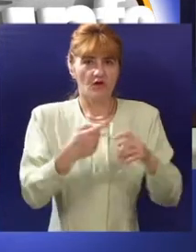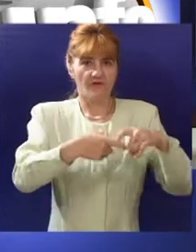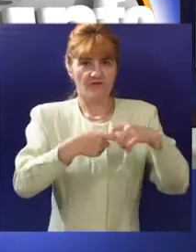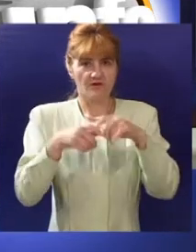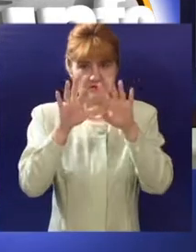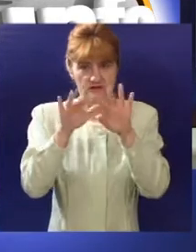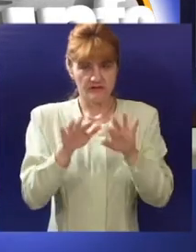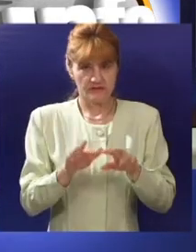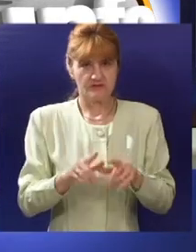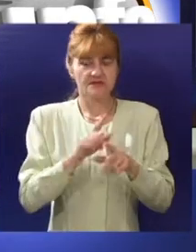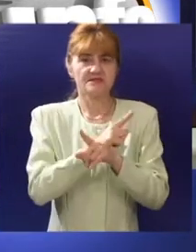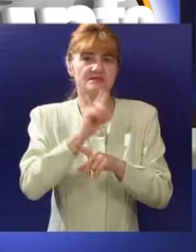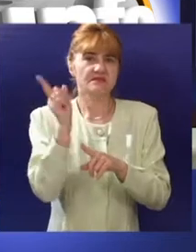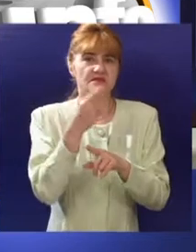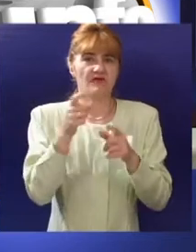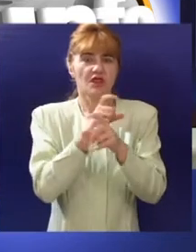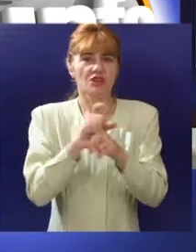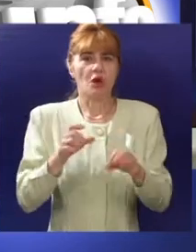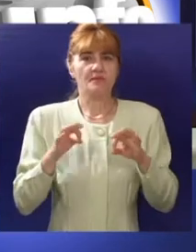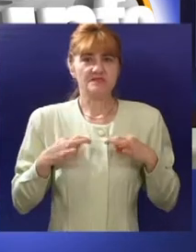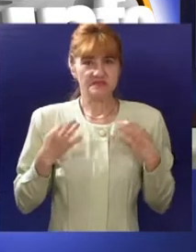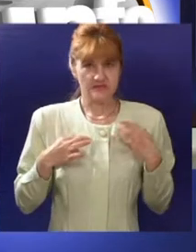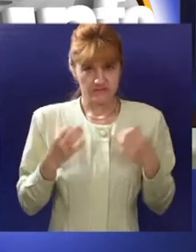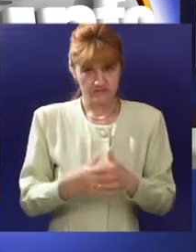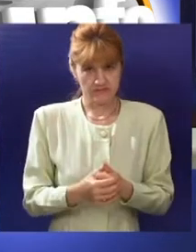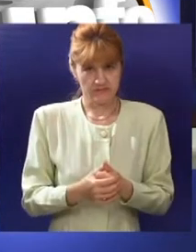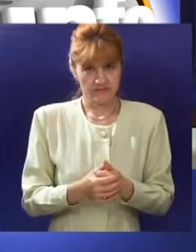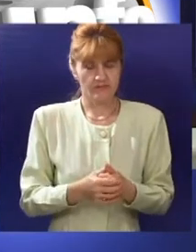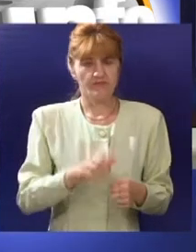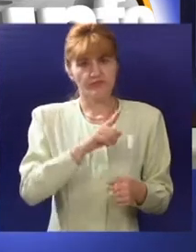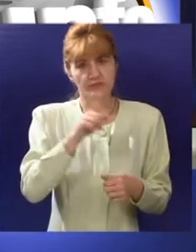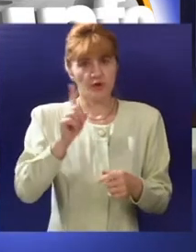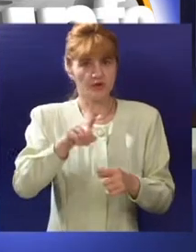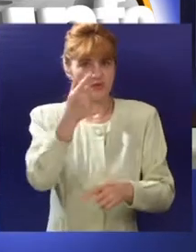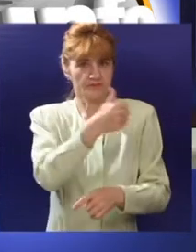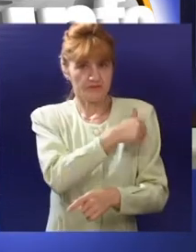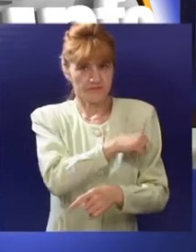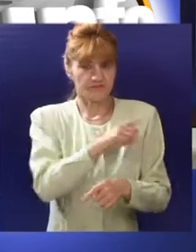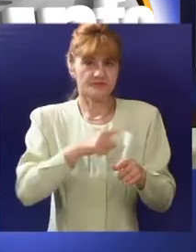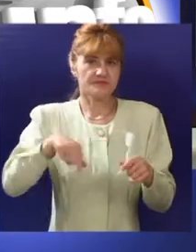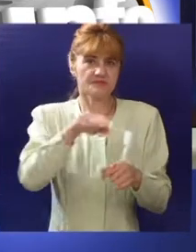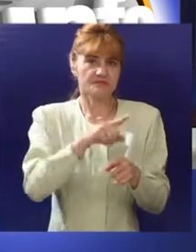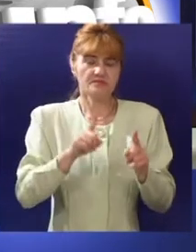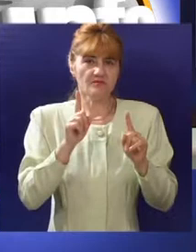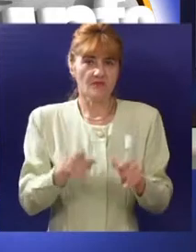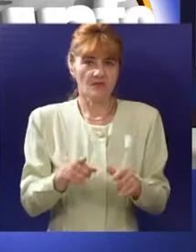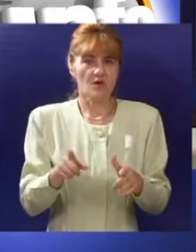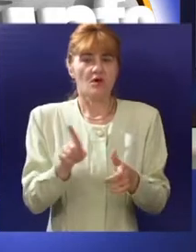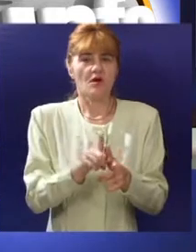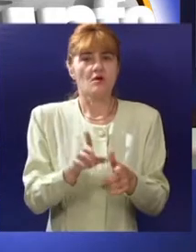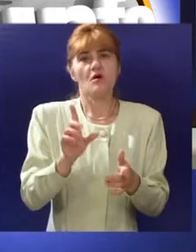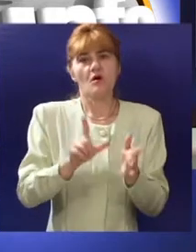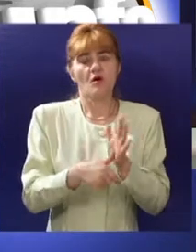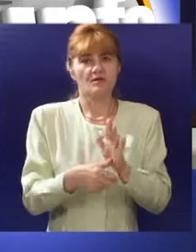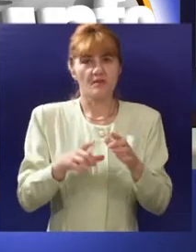povezivanje svih domova zdravlja i apoteka u Srbiji. Do tada stanovnici Peščare će imati mogućnost da lekove preuzimaju